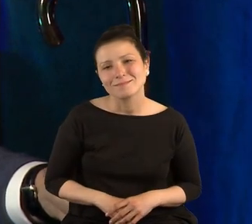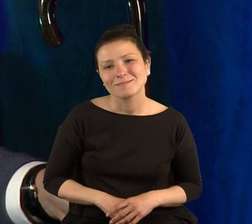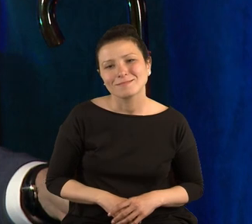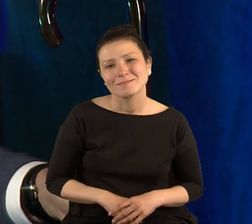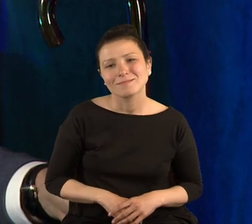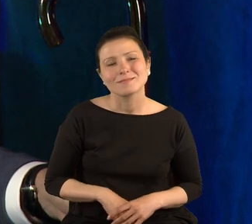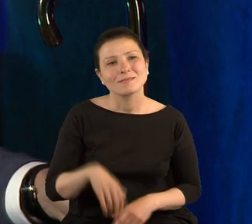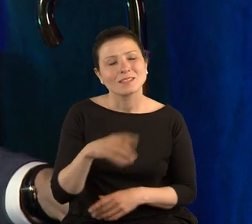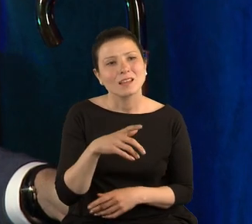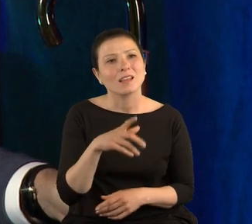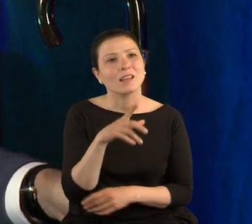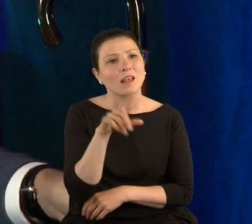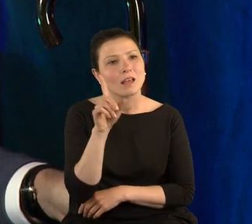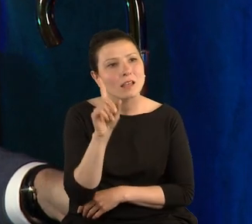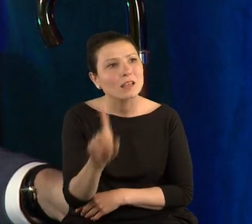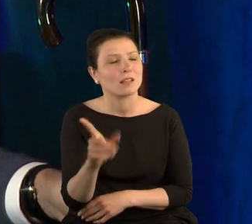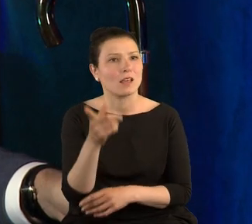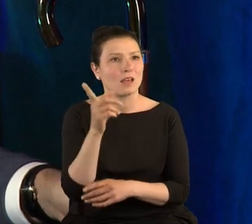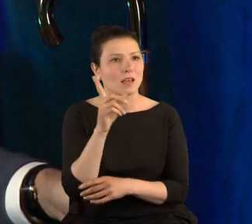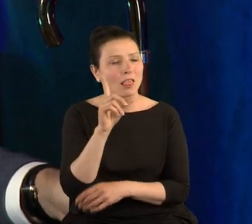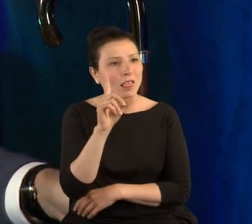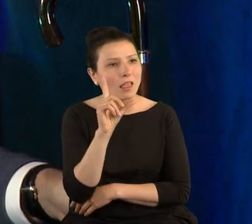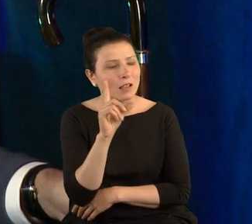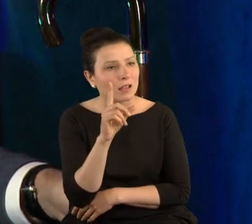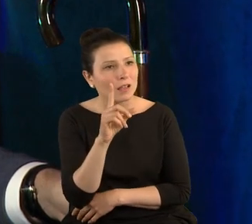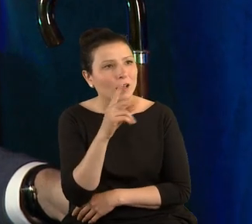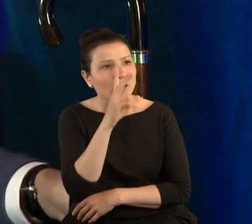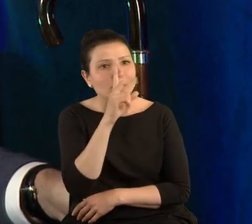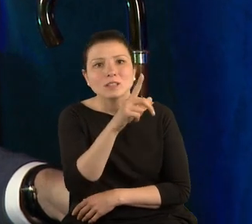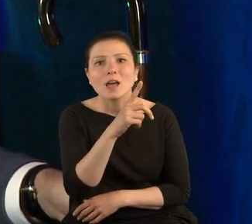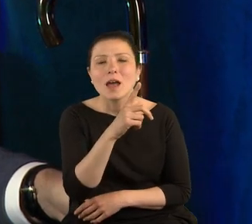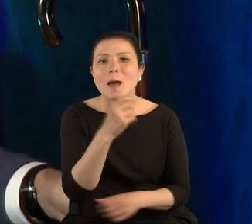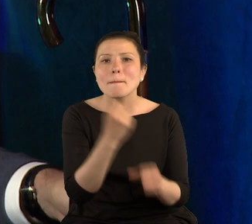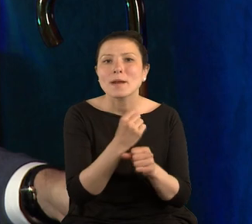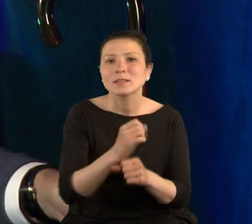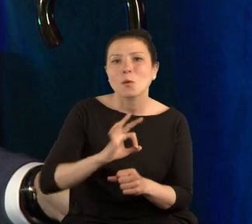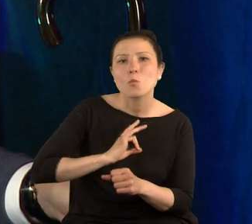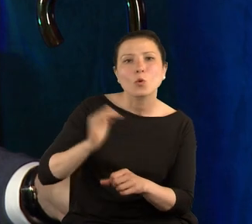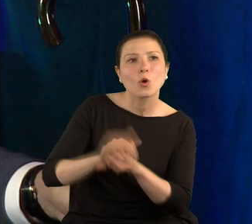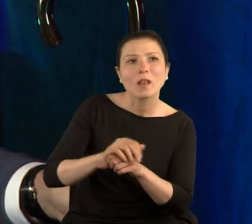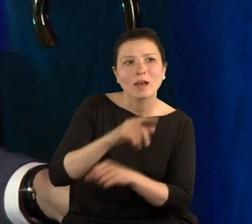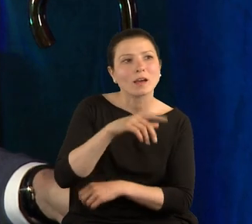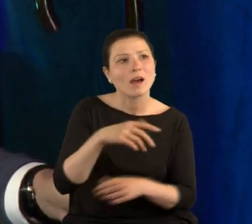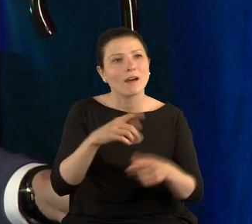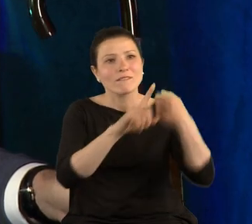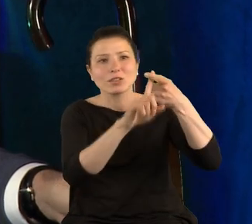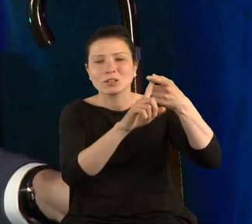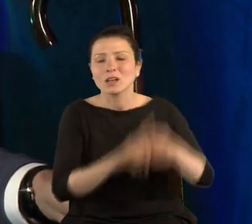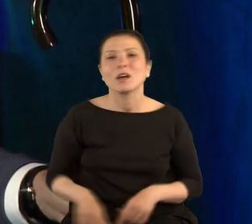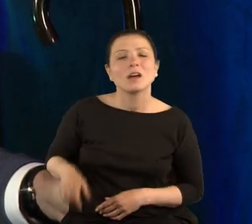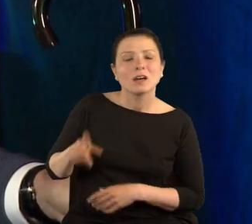raz tysięczny, dwutysięczny koło pracy mojego kolegi. Idę zrobić kawę,